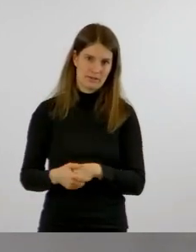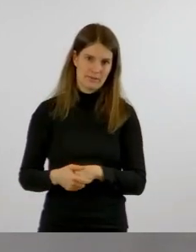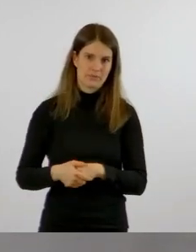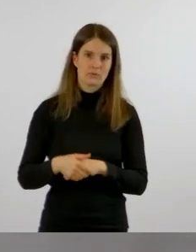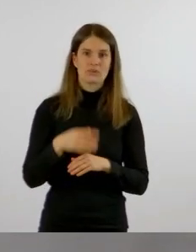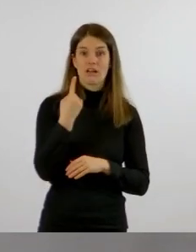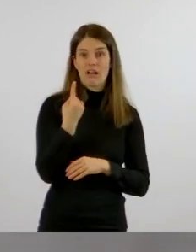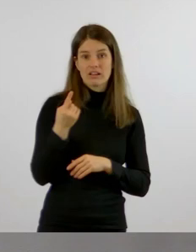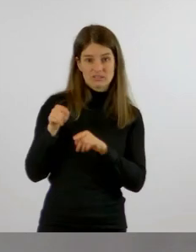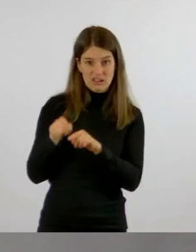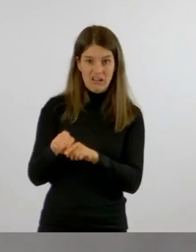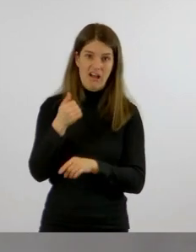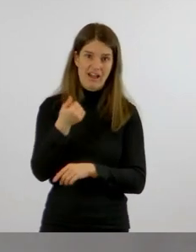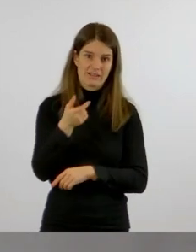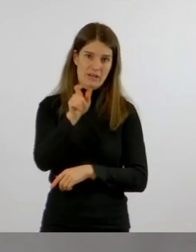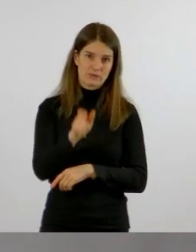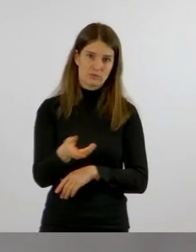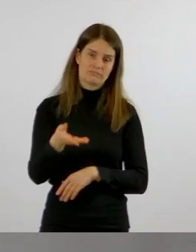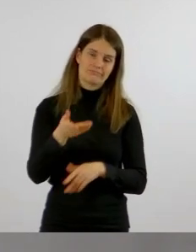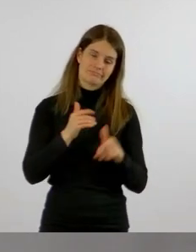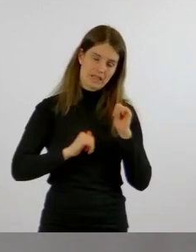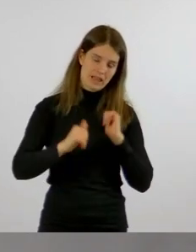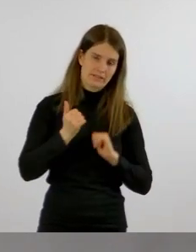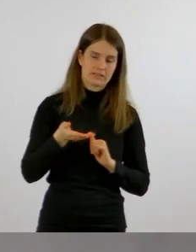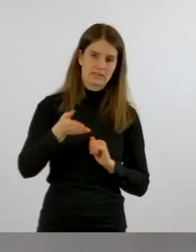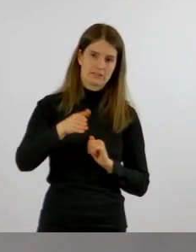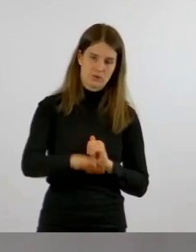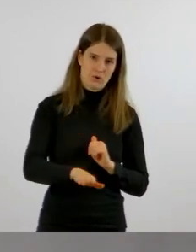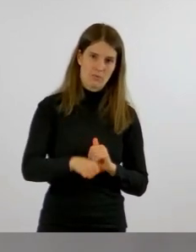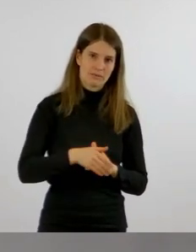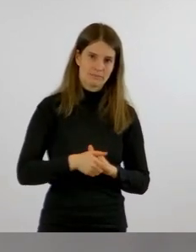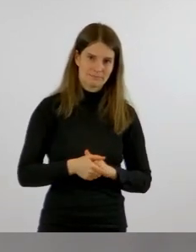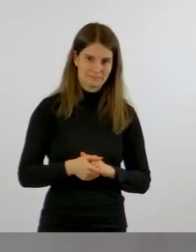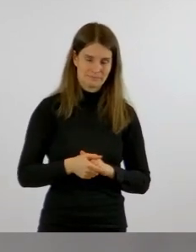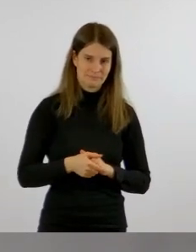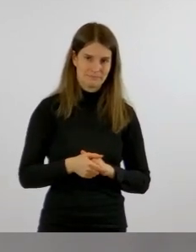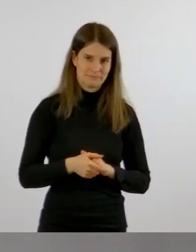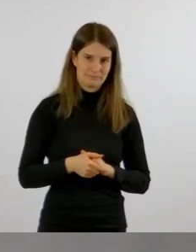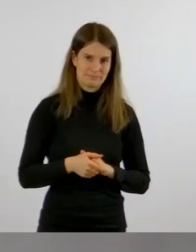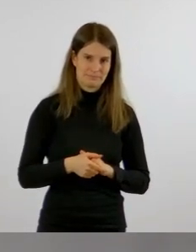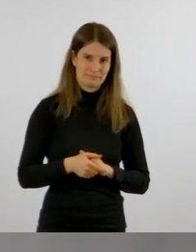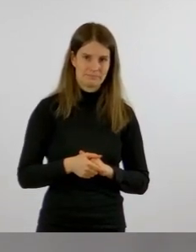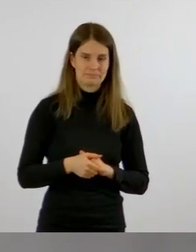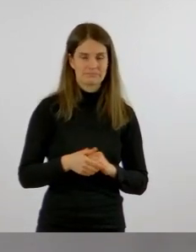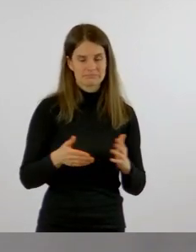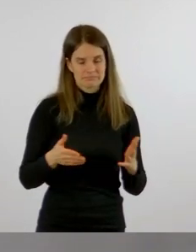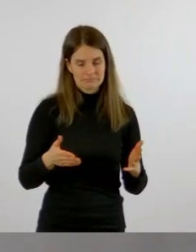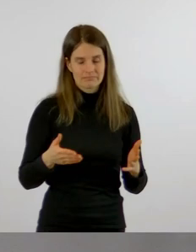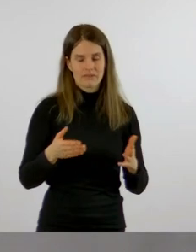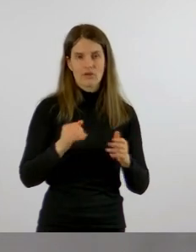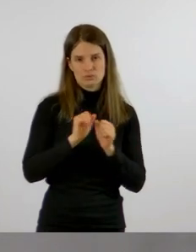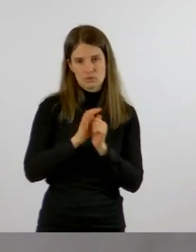Todesfall ist dort leider zu verzeichnen an und mit Covid.